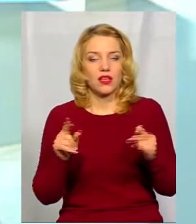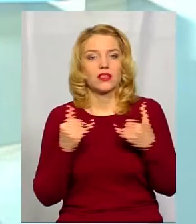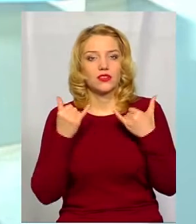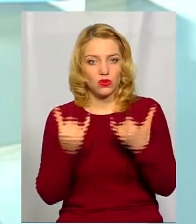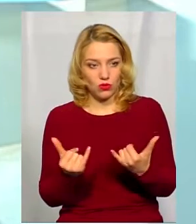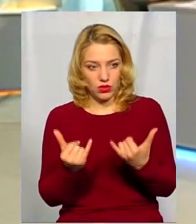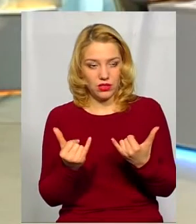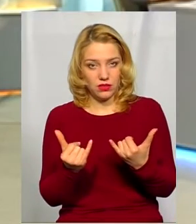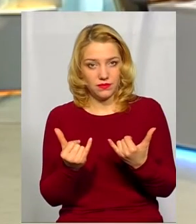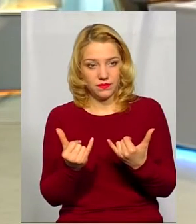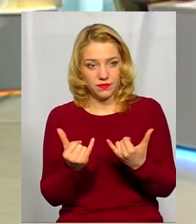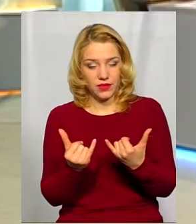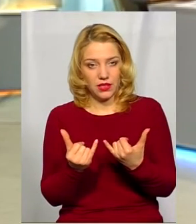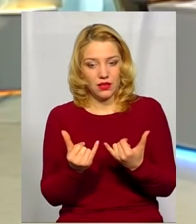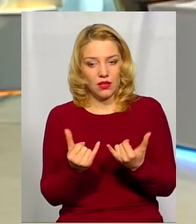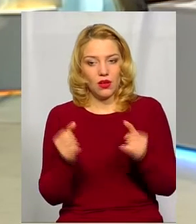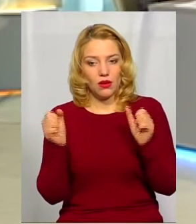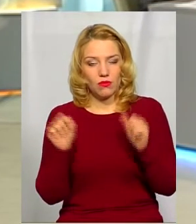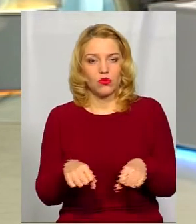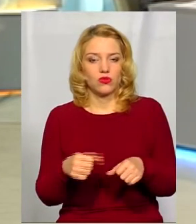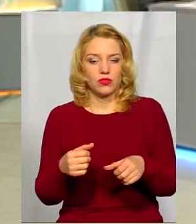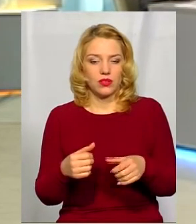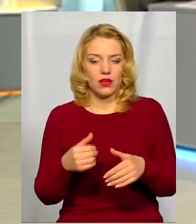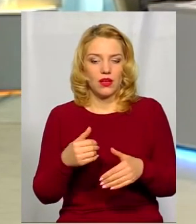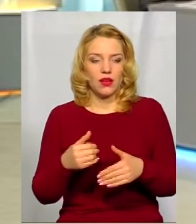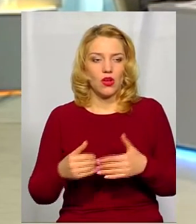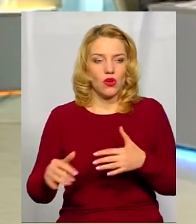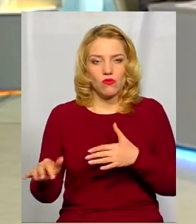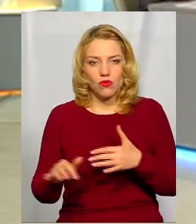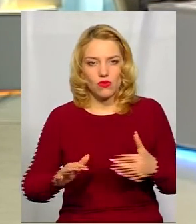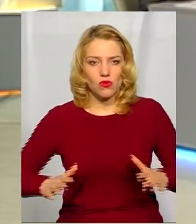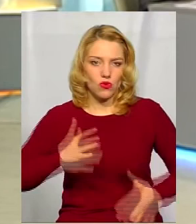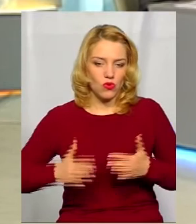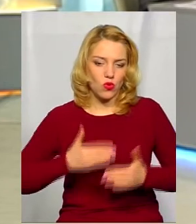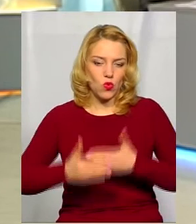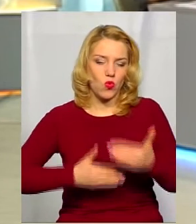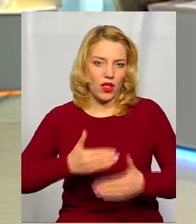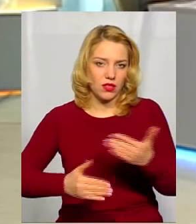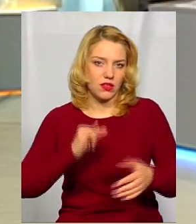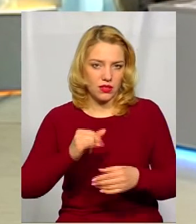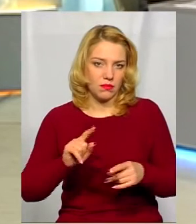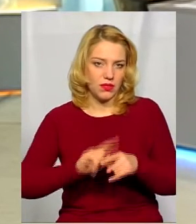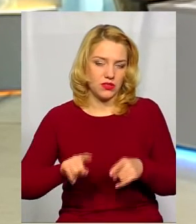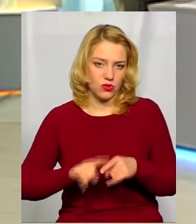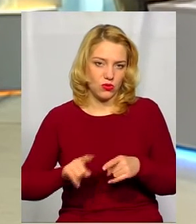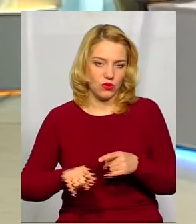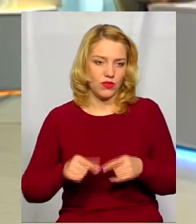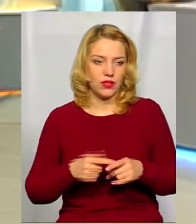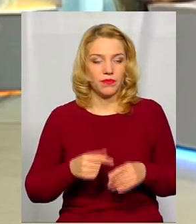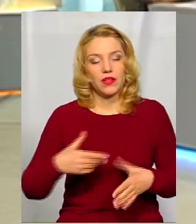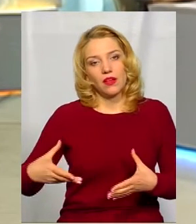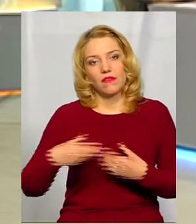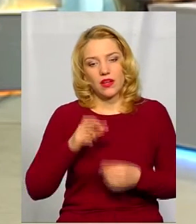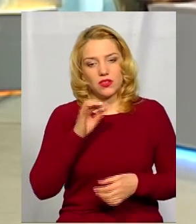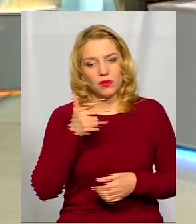можуть рухати, прискорювати і задумуватись. Хочу вас запитати, враження Ірини